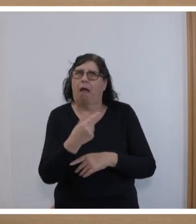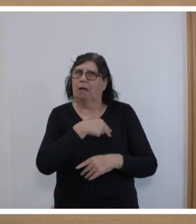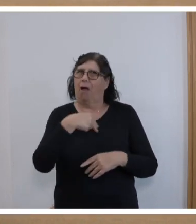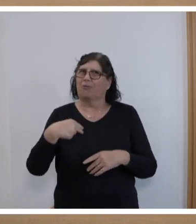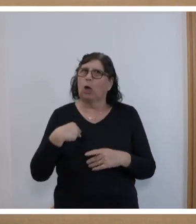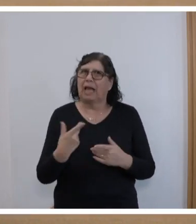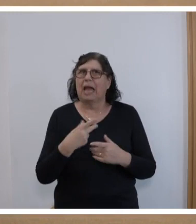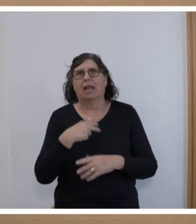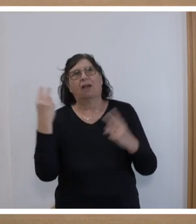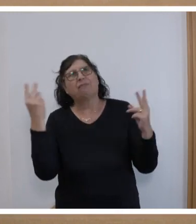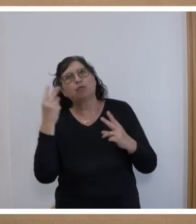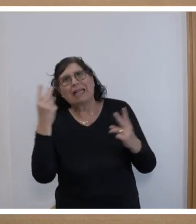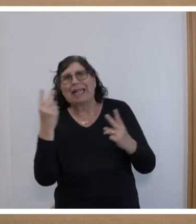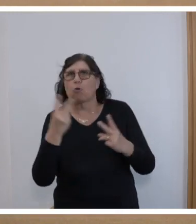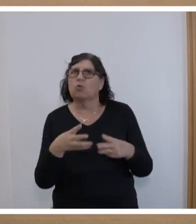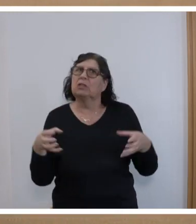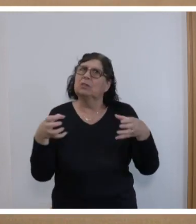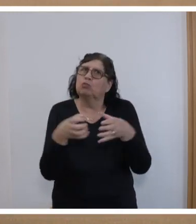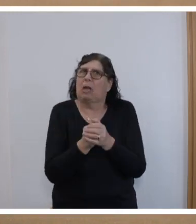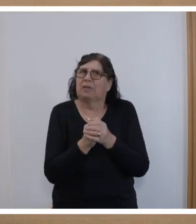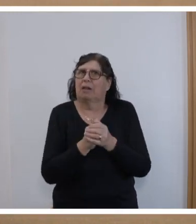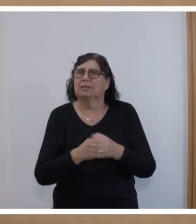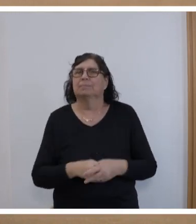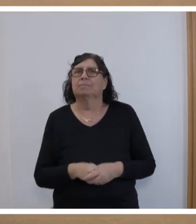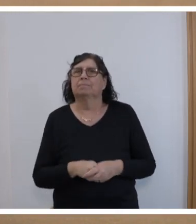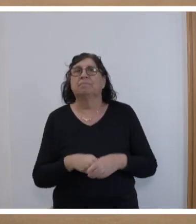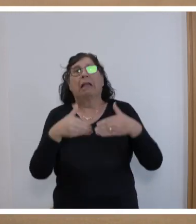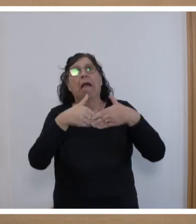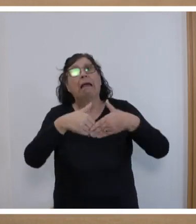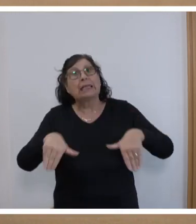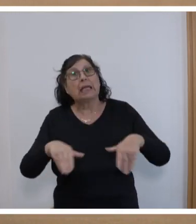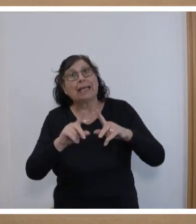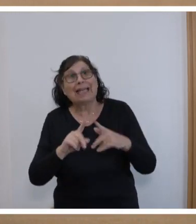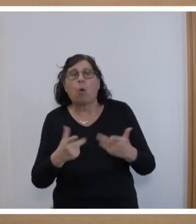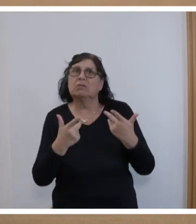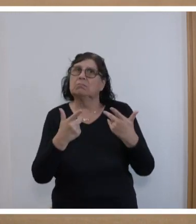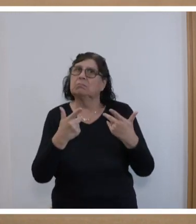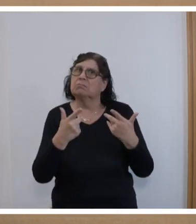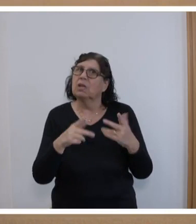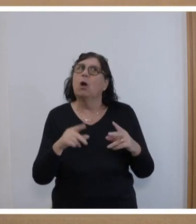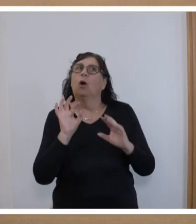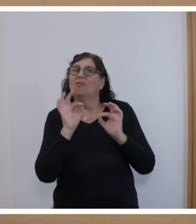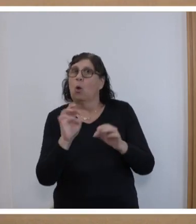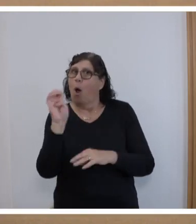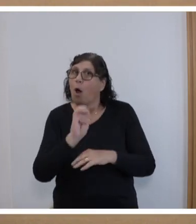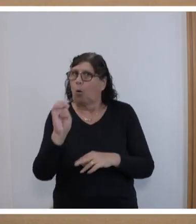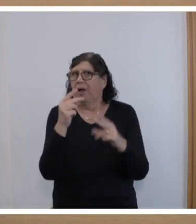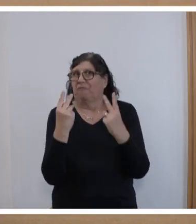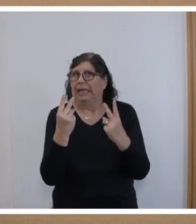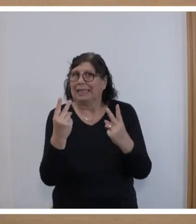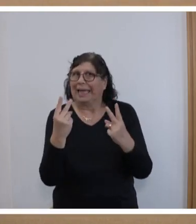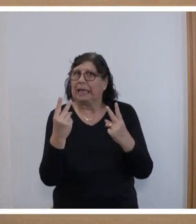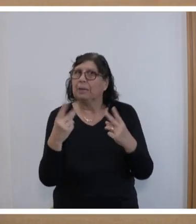von Verständigung und Zusammenarbeit. Grenzregionen sind die Nahtstellen Europas. Grenzregionen sind